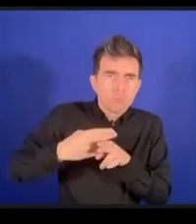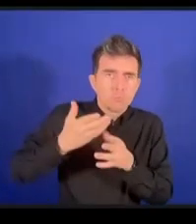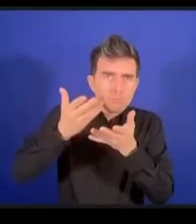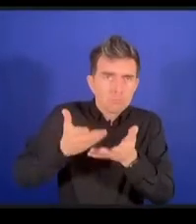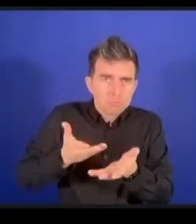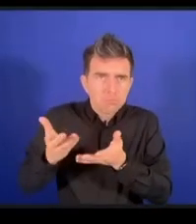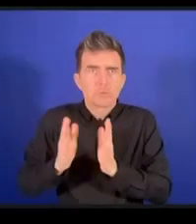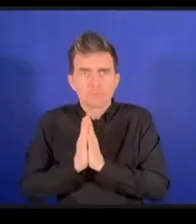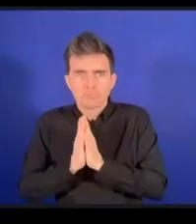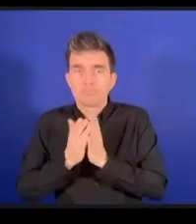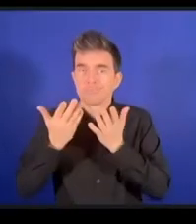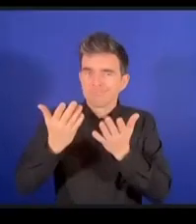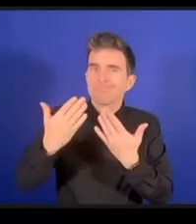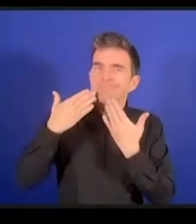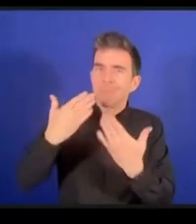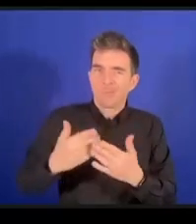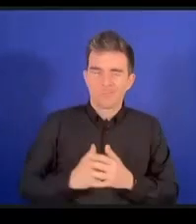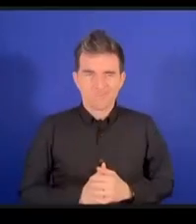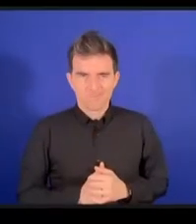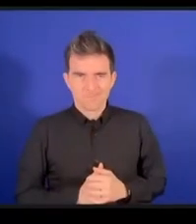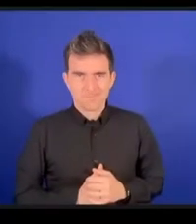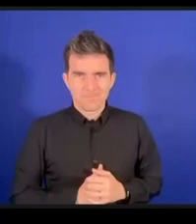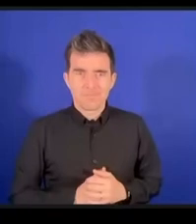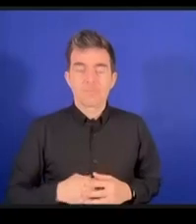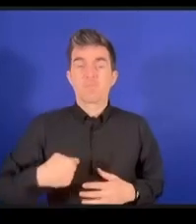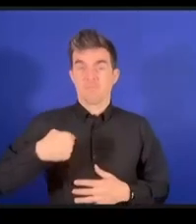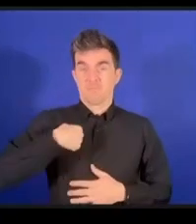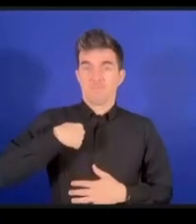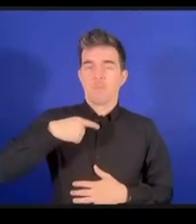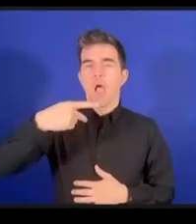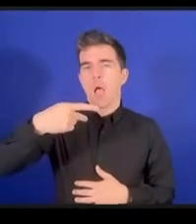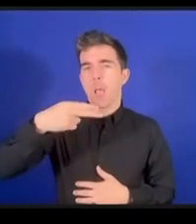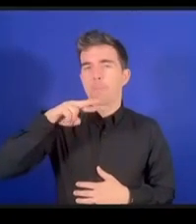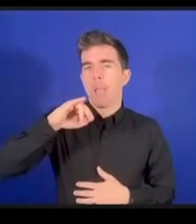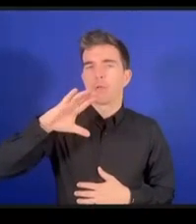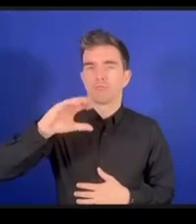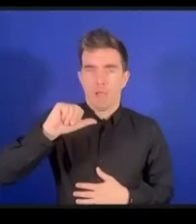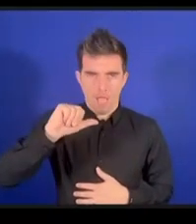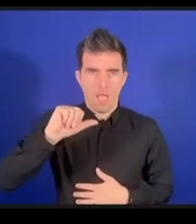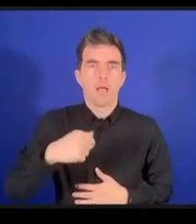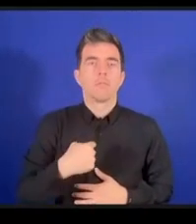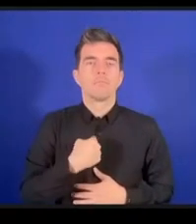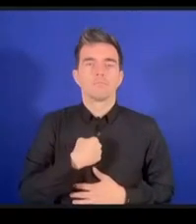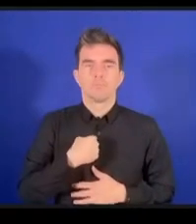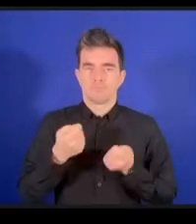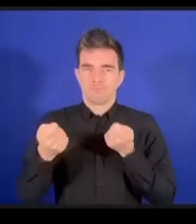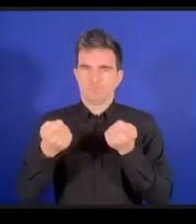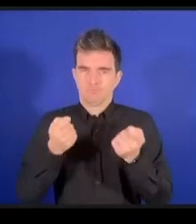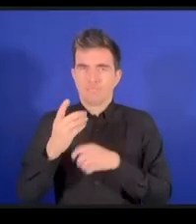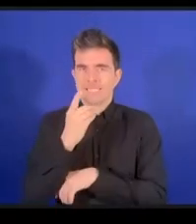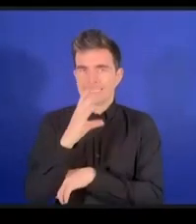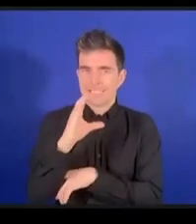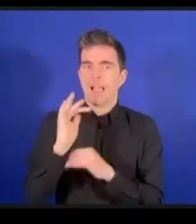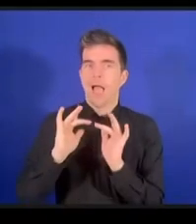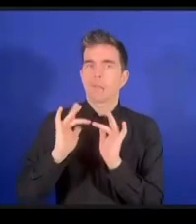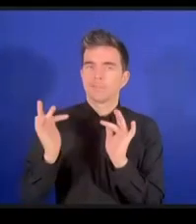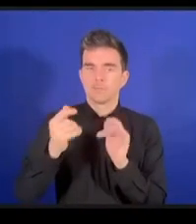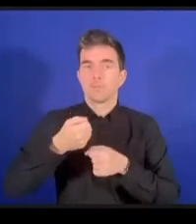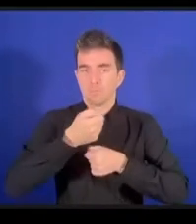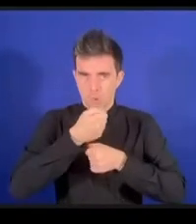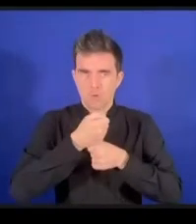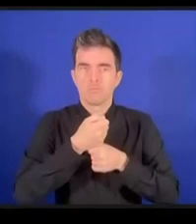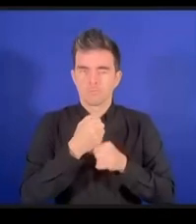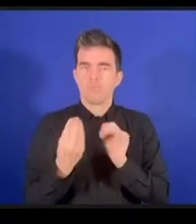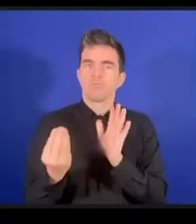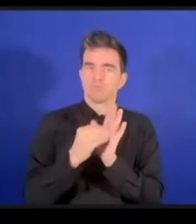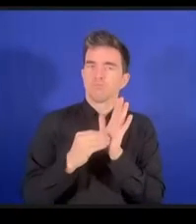クラークと申しますDCインターネットは雇用に関するDCのコーディネーターをしていますとても